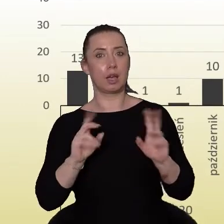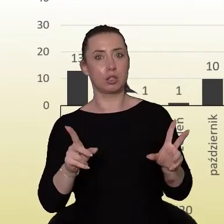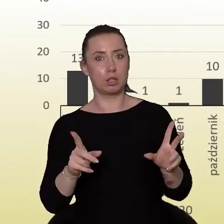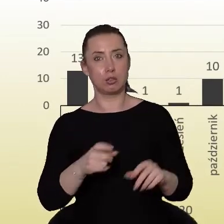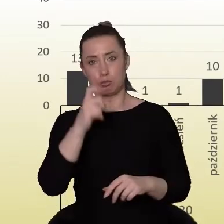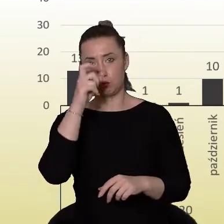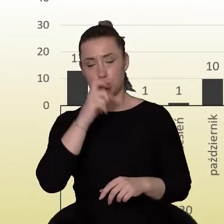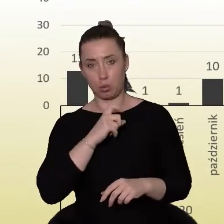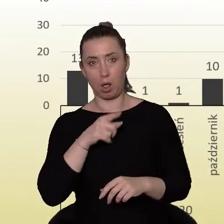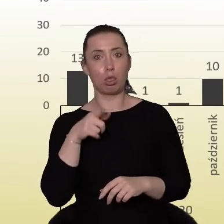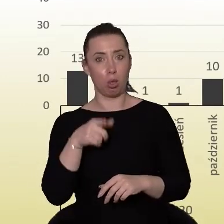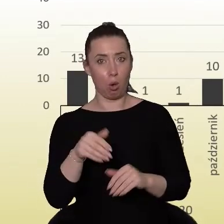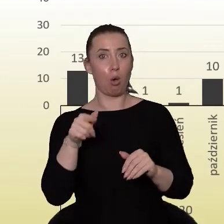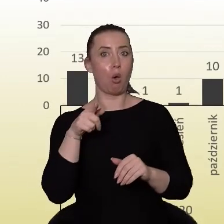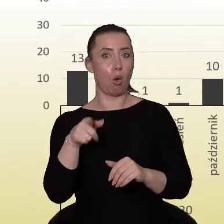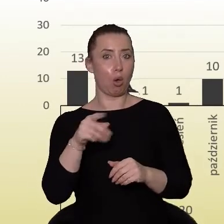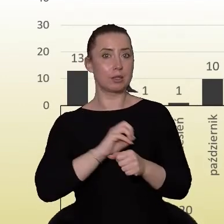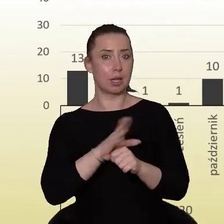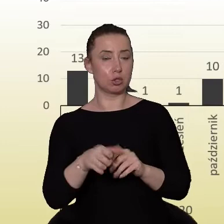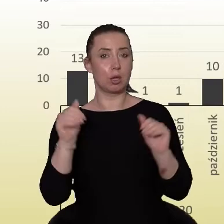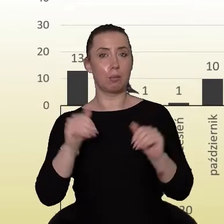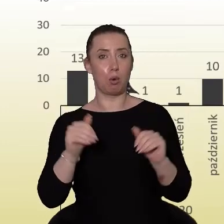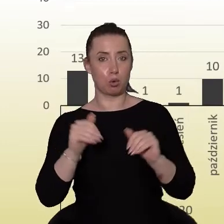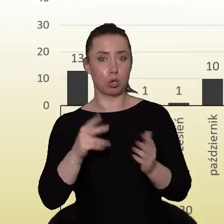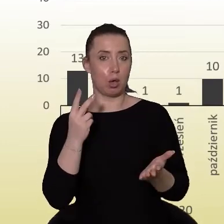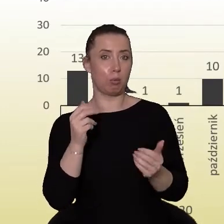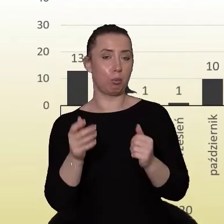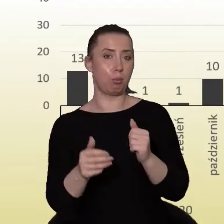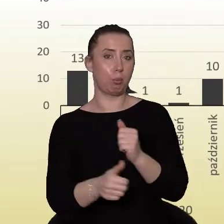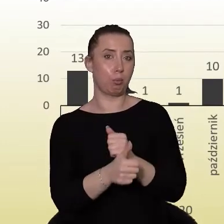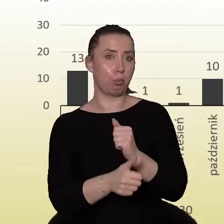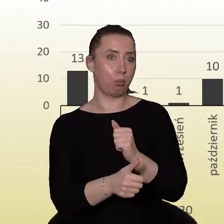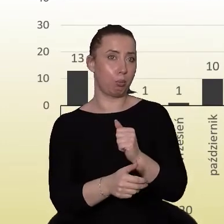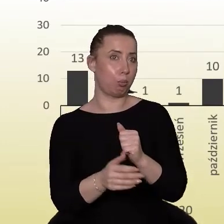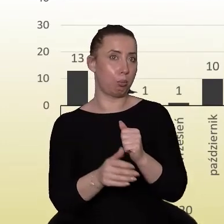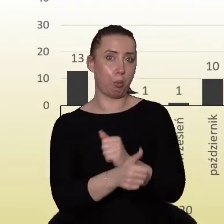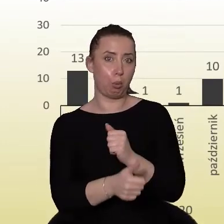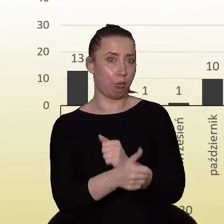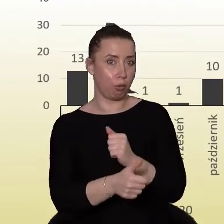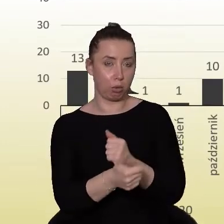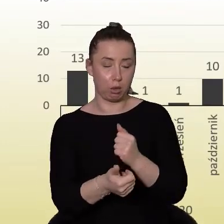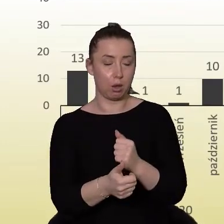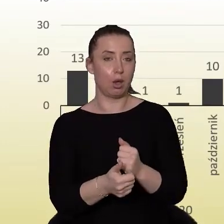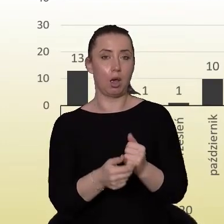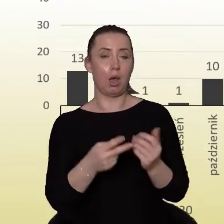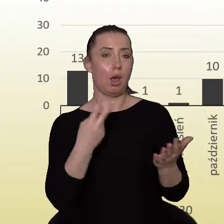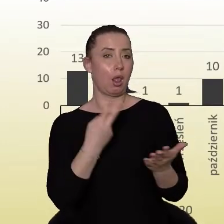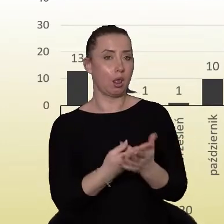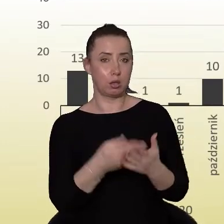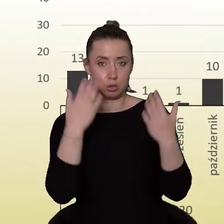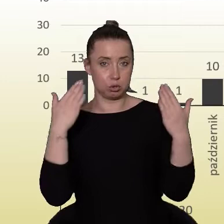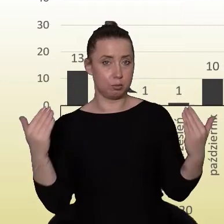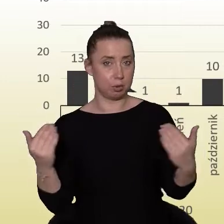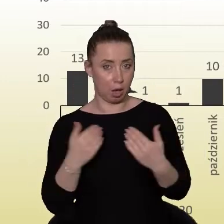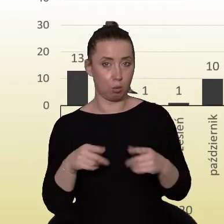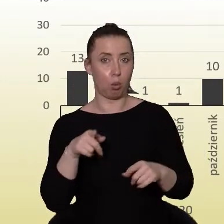kończą się pobytem w szpitalu, zakażenia także dla części wspomnianej ponad 1,4 kończą się